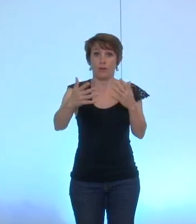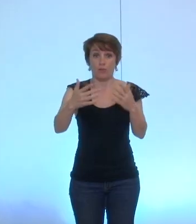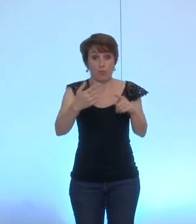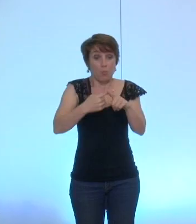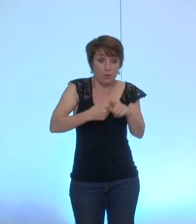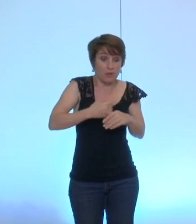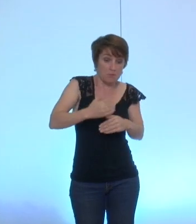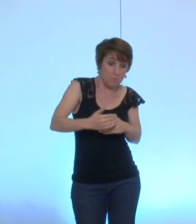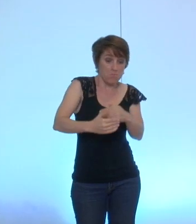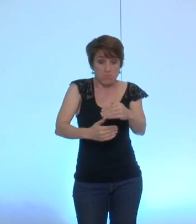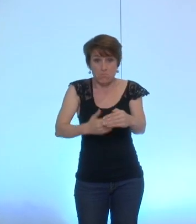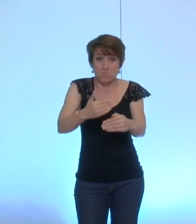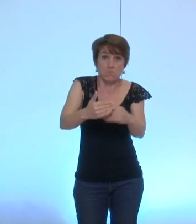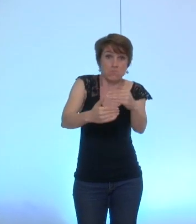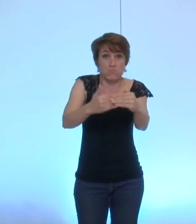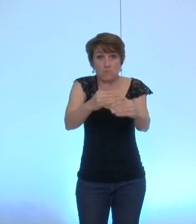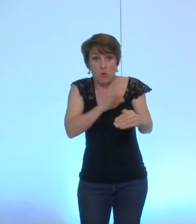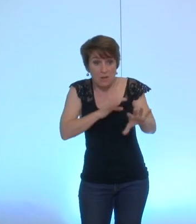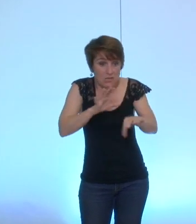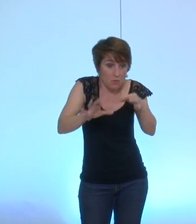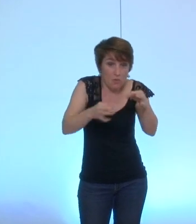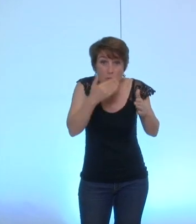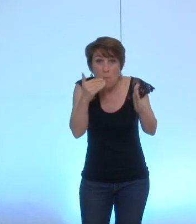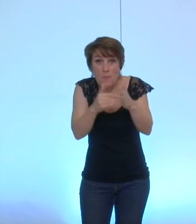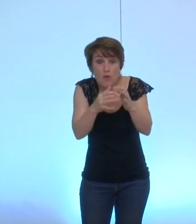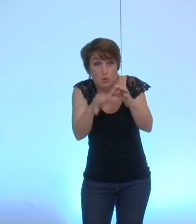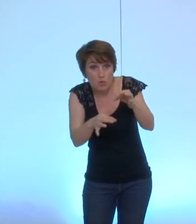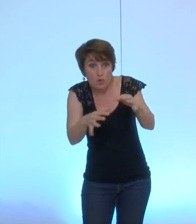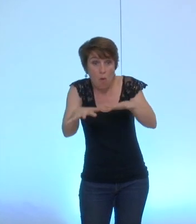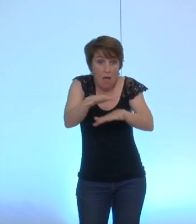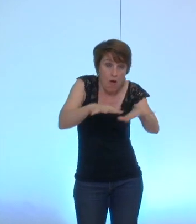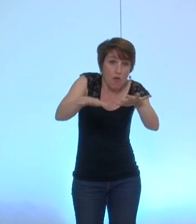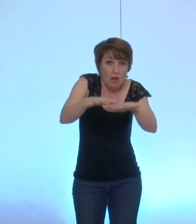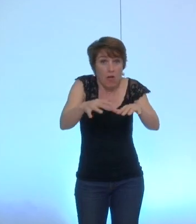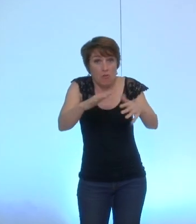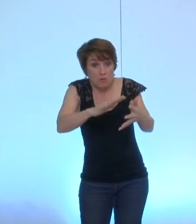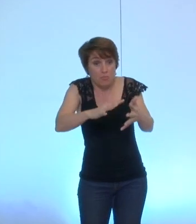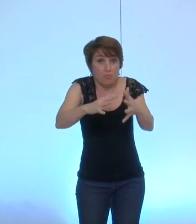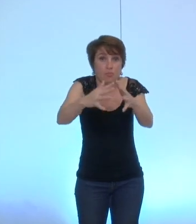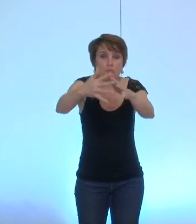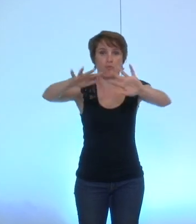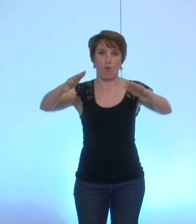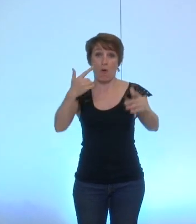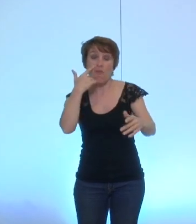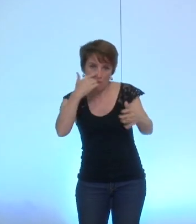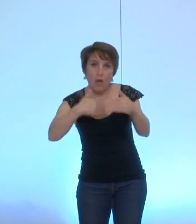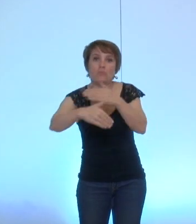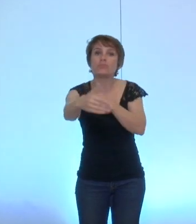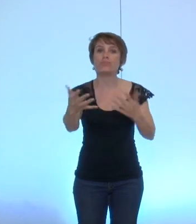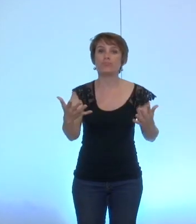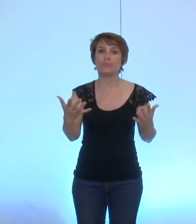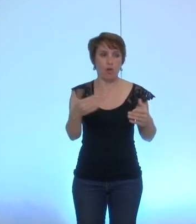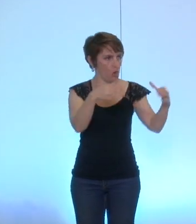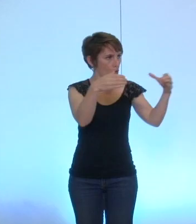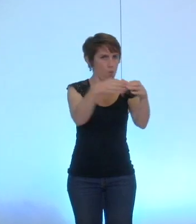le bon format, la bonne articulation. Il me semble que l'ensemble de nos groupes possède déjà une